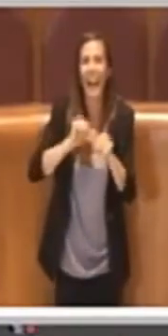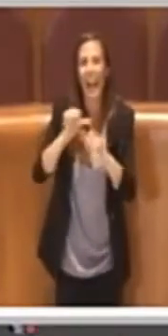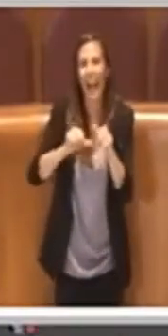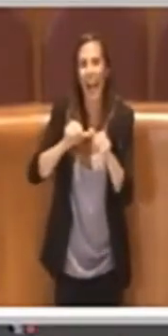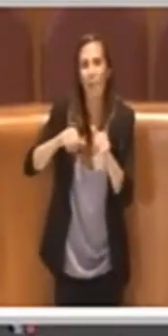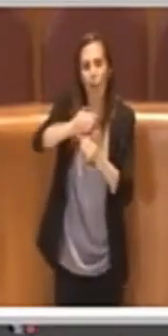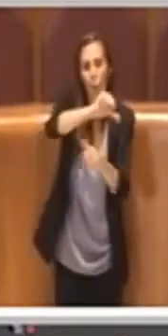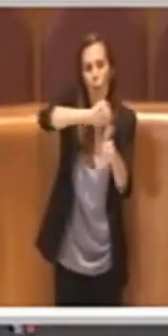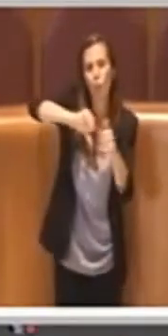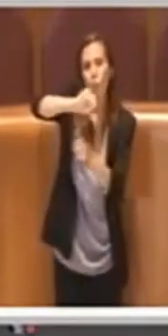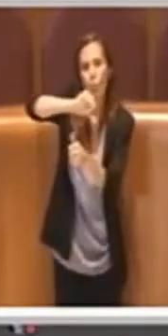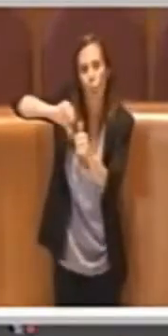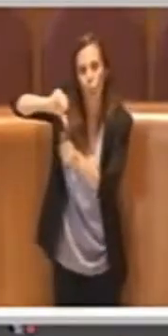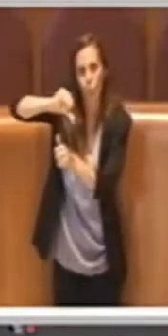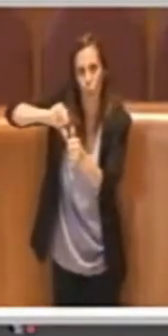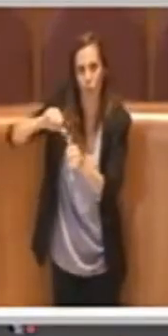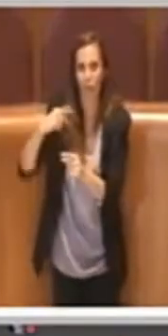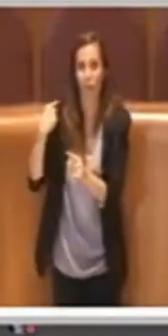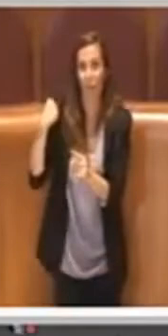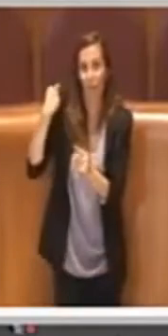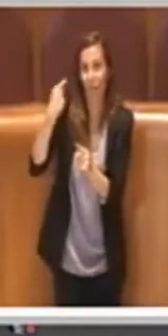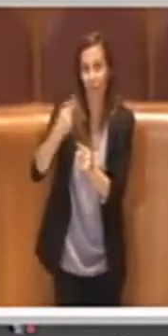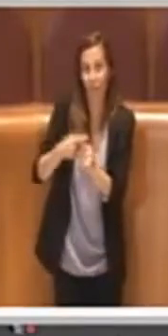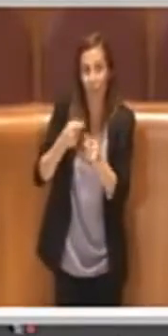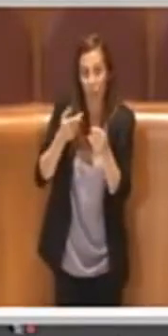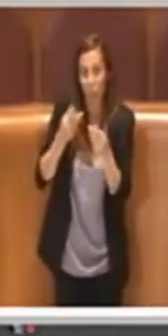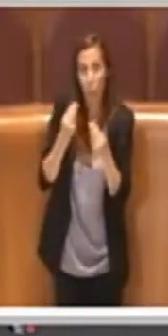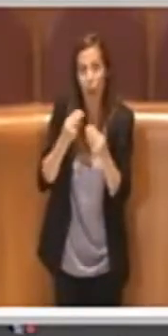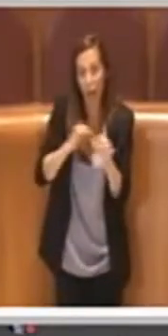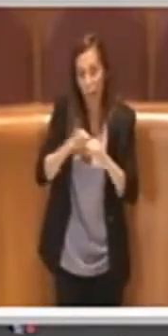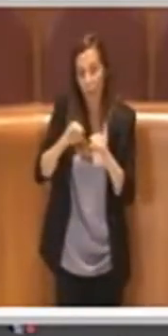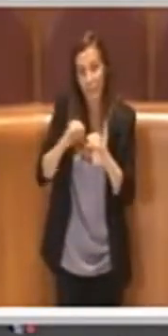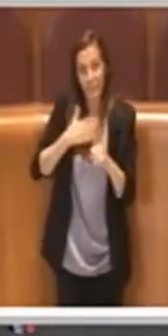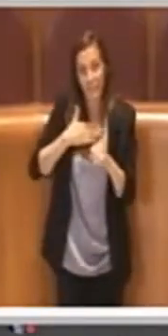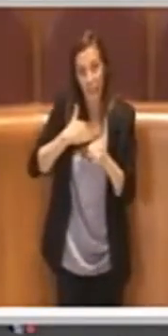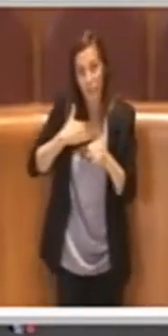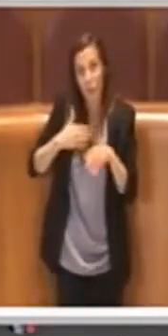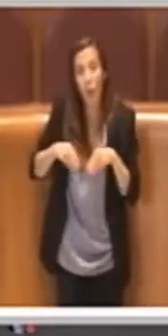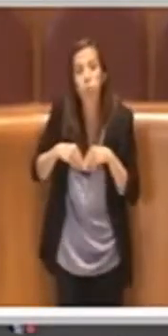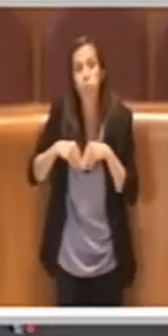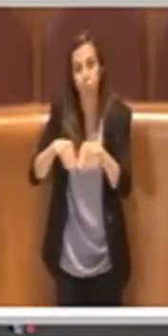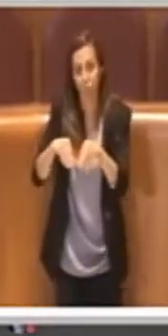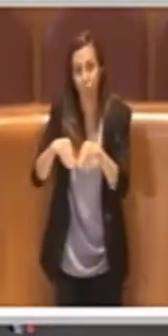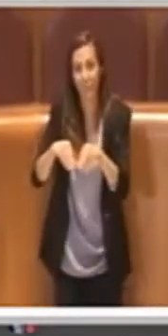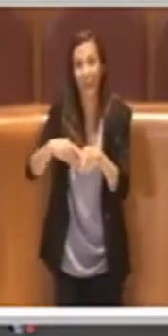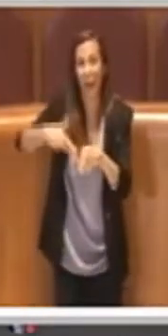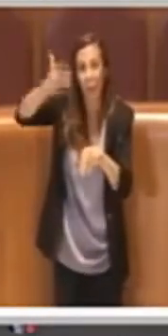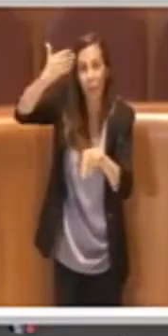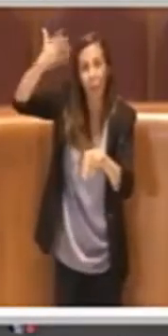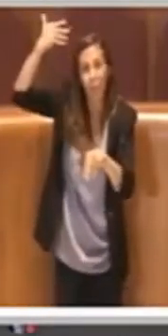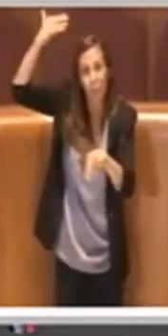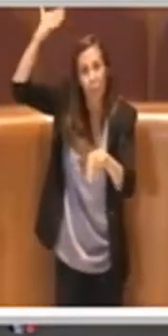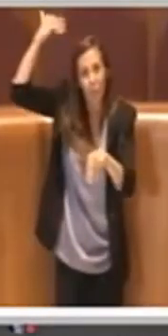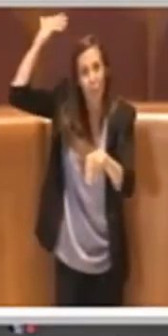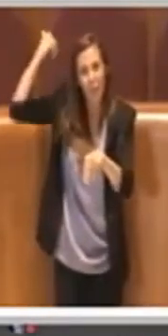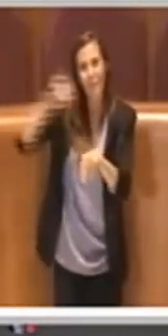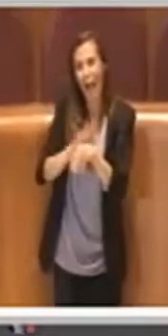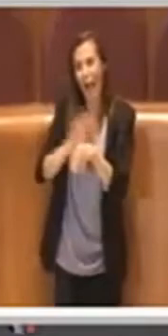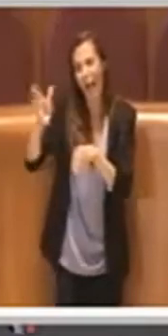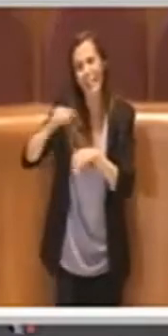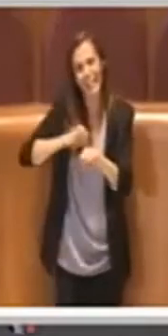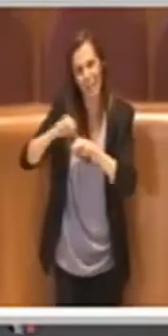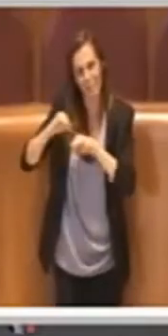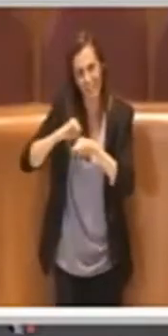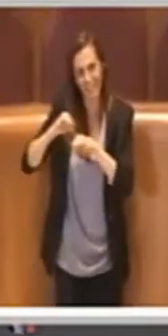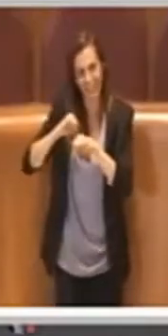finora, fino a che non si è insediata questa amministrazione, avvenivano cambi turno come